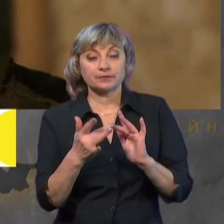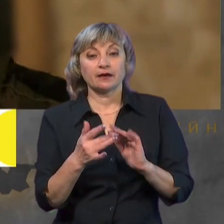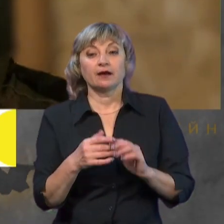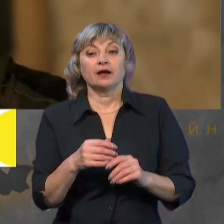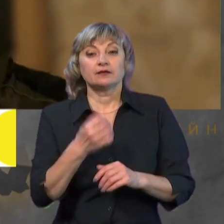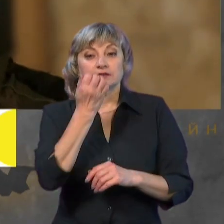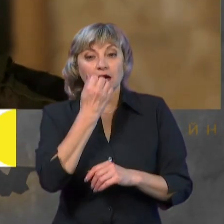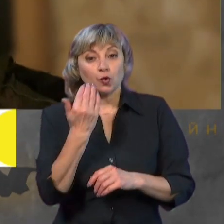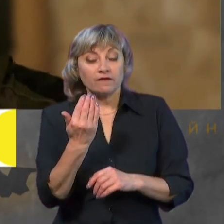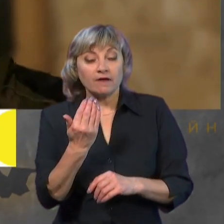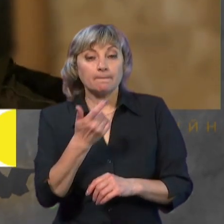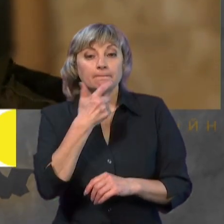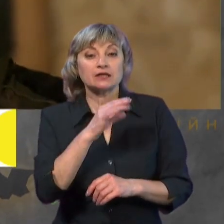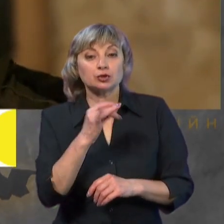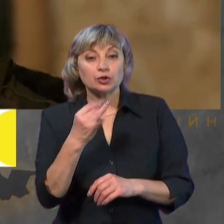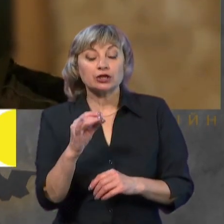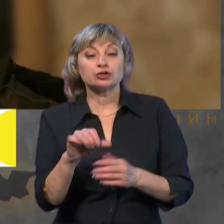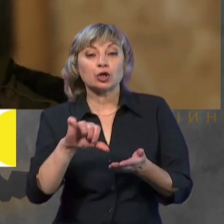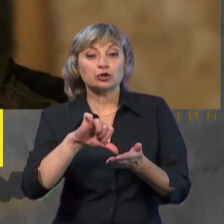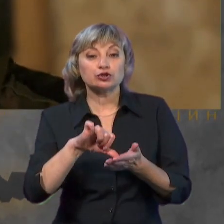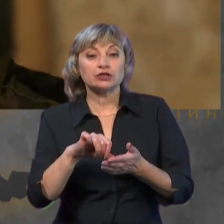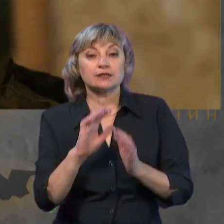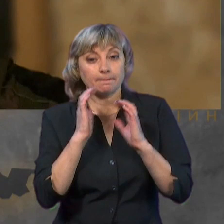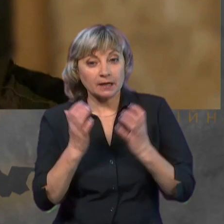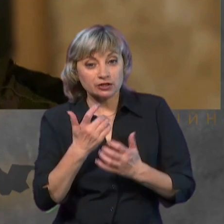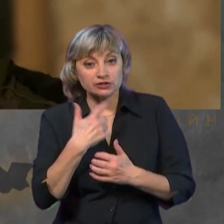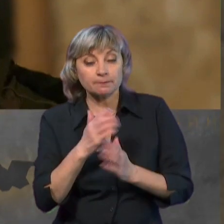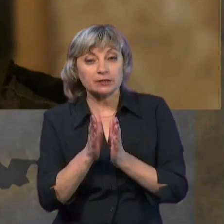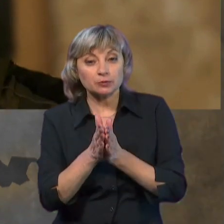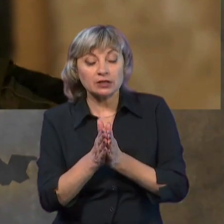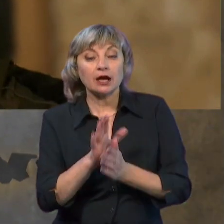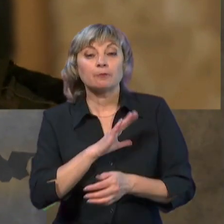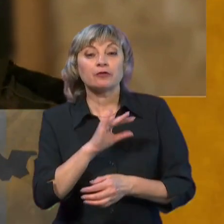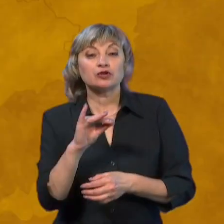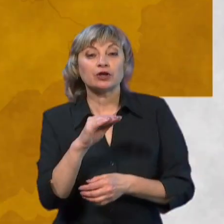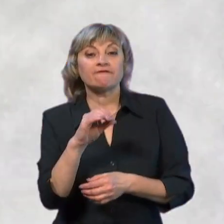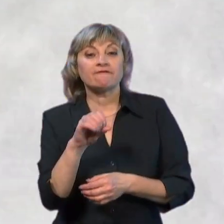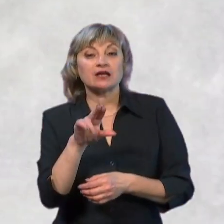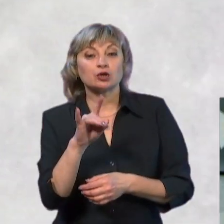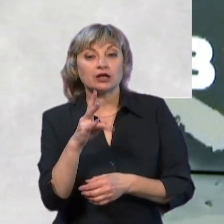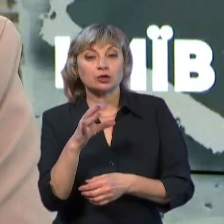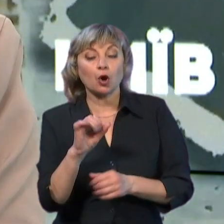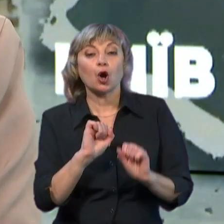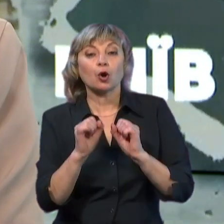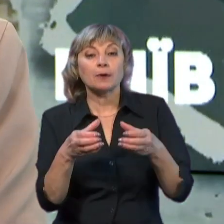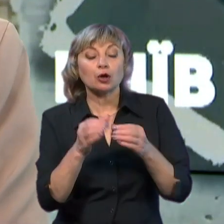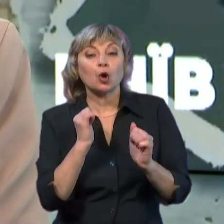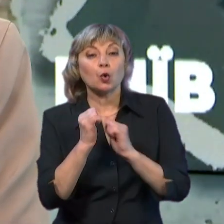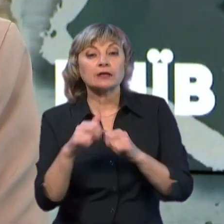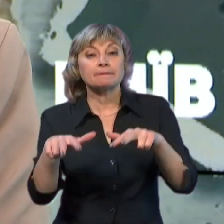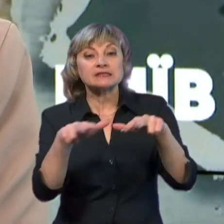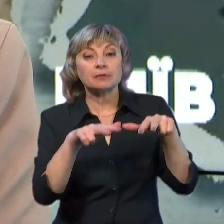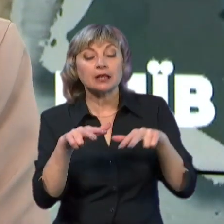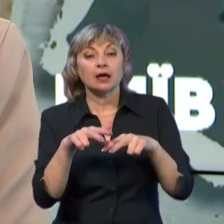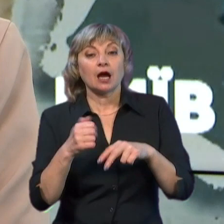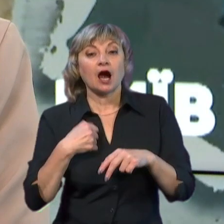Дякую вам, пан Юрій, за те, що долучилися. Бережіть себе, будь ласка. Це був Юрій Федоренко, коментар ротеударних безпілотних